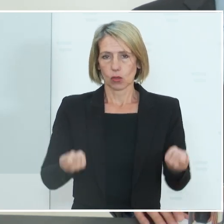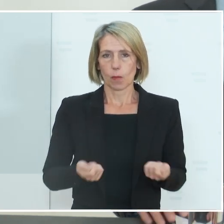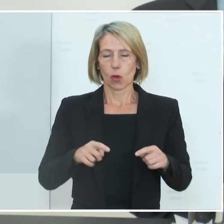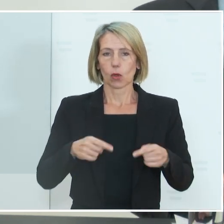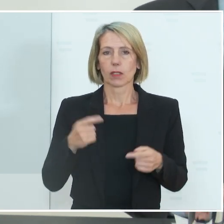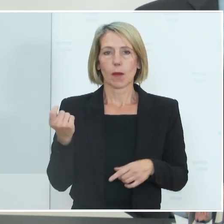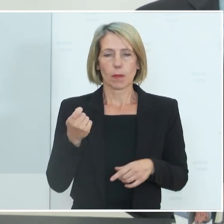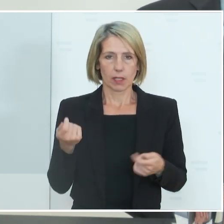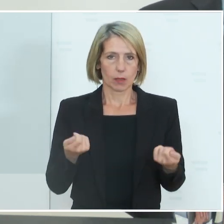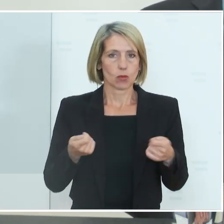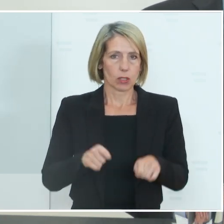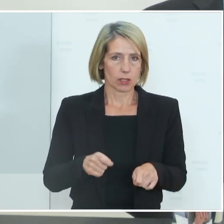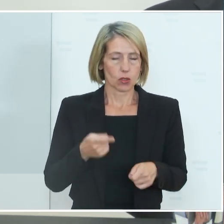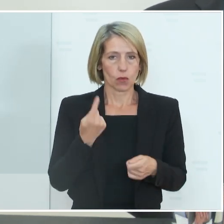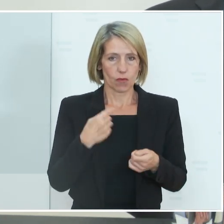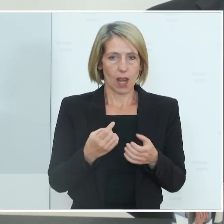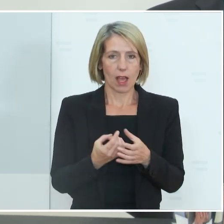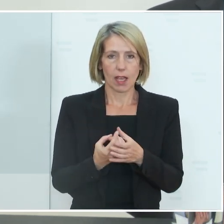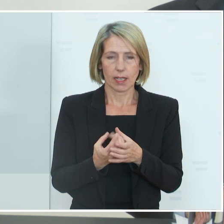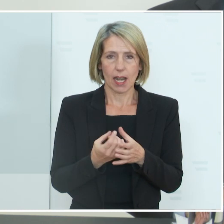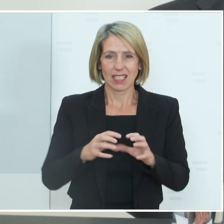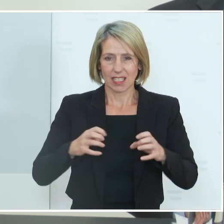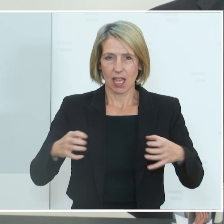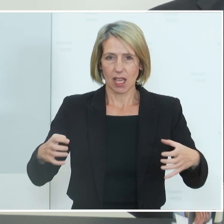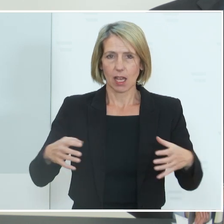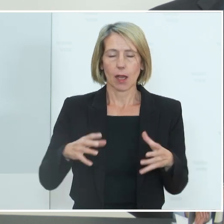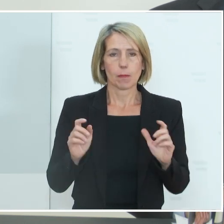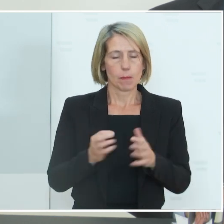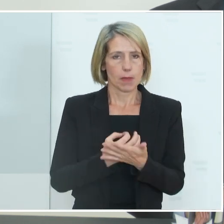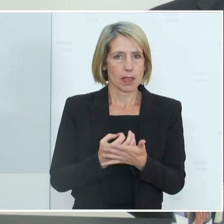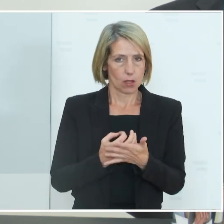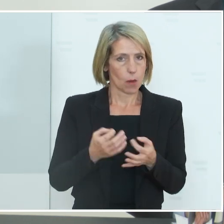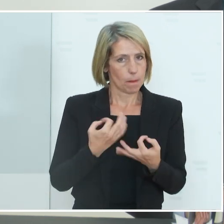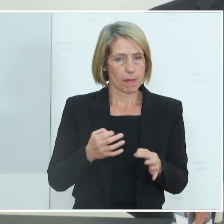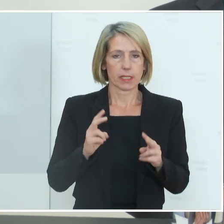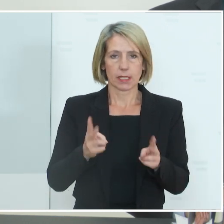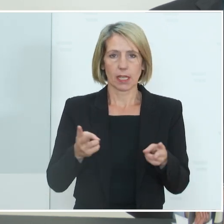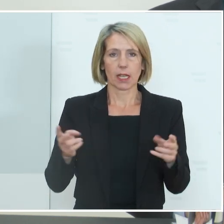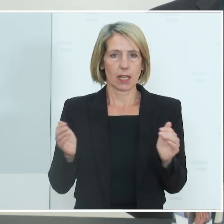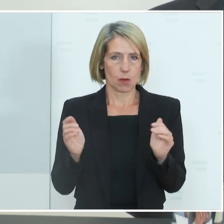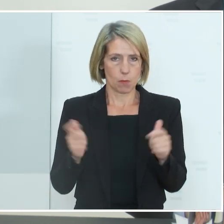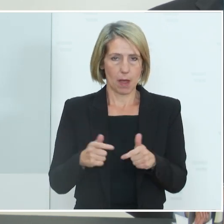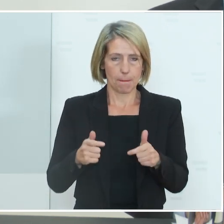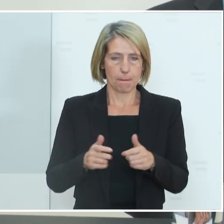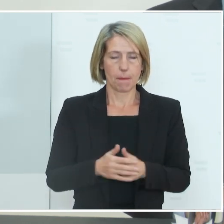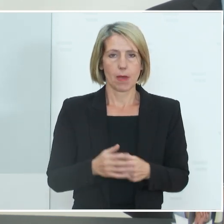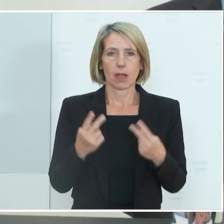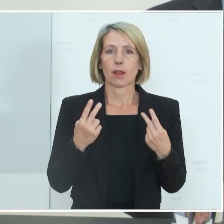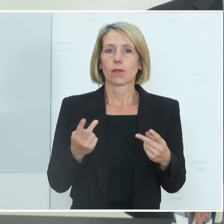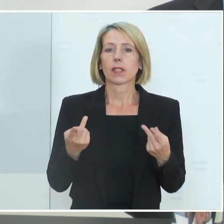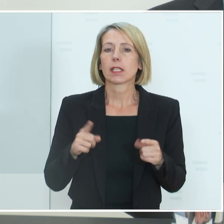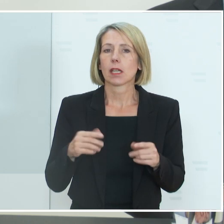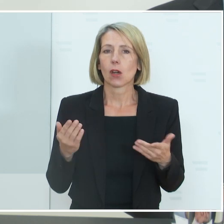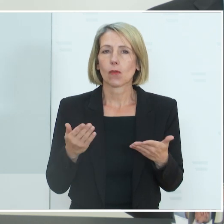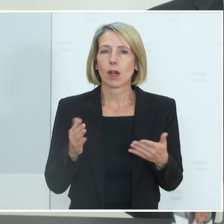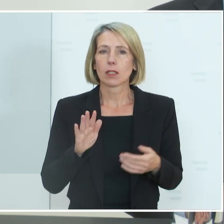aufgrund von Cluster-Bildungen beispielsweise besser verhindert werden. Es ist mir auch ein großes Anliegen, bei der